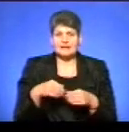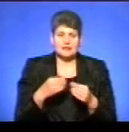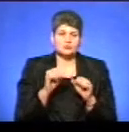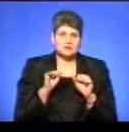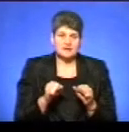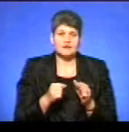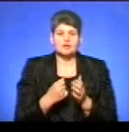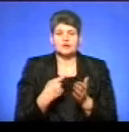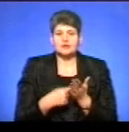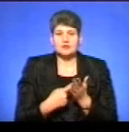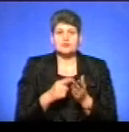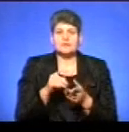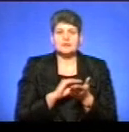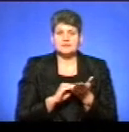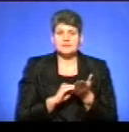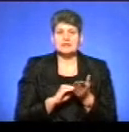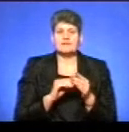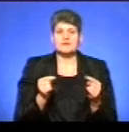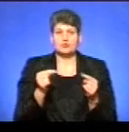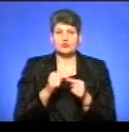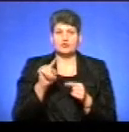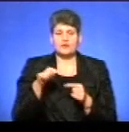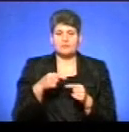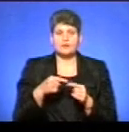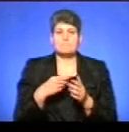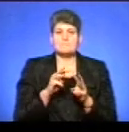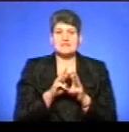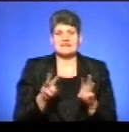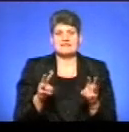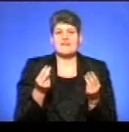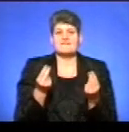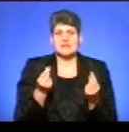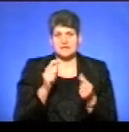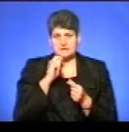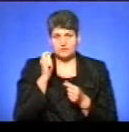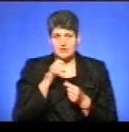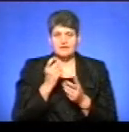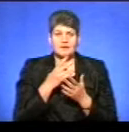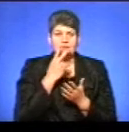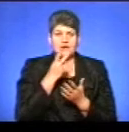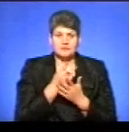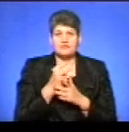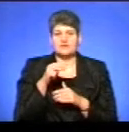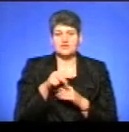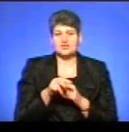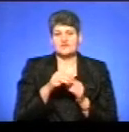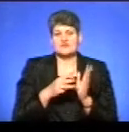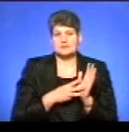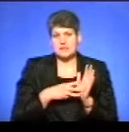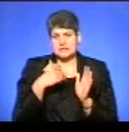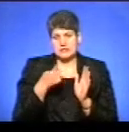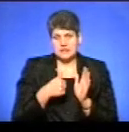стверджувати, що він складений відповідно до вимог Міністерства фінансів України, які передбачені на 2018